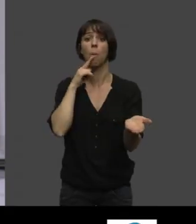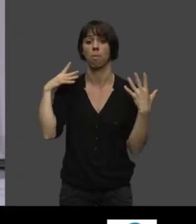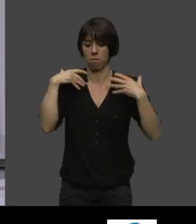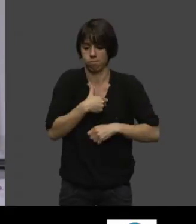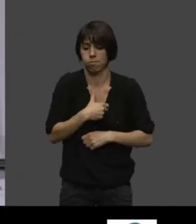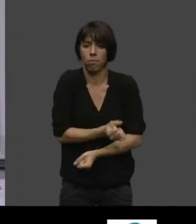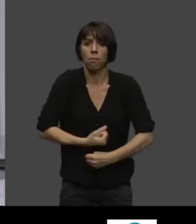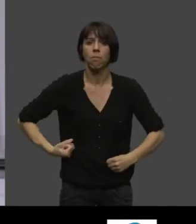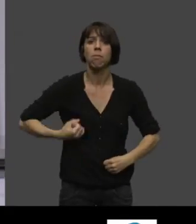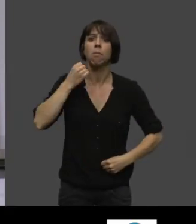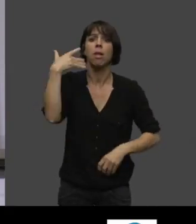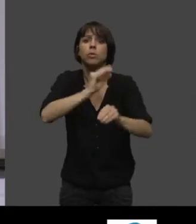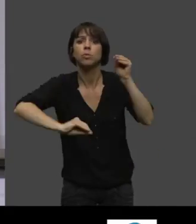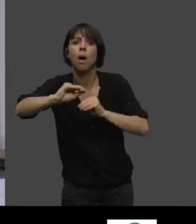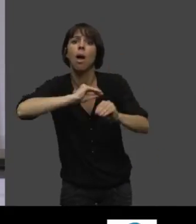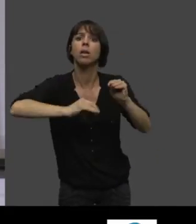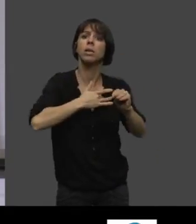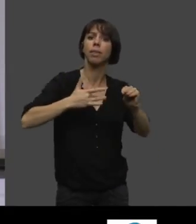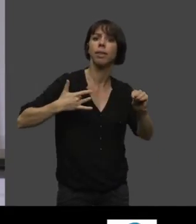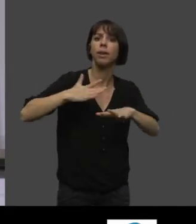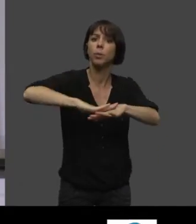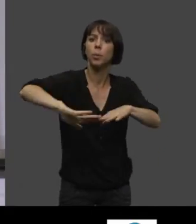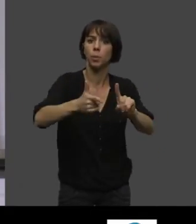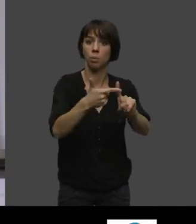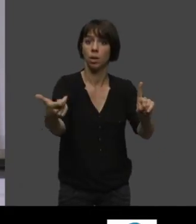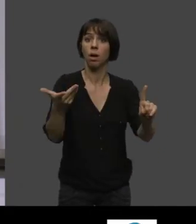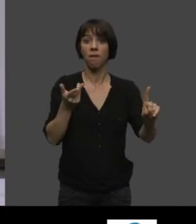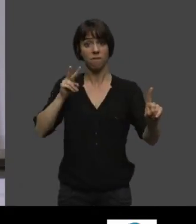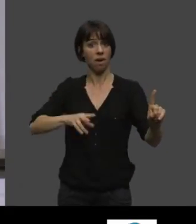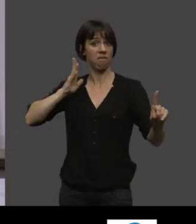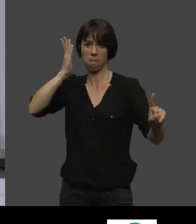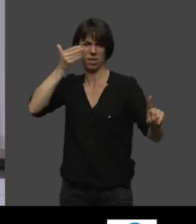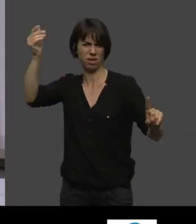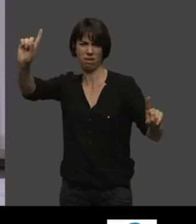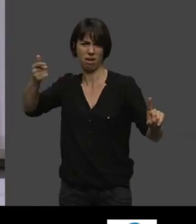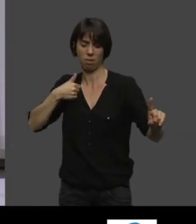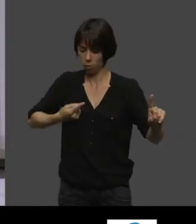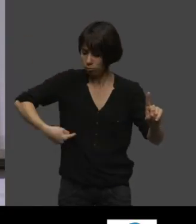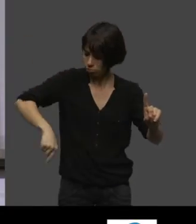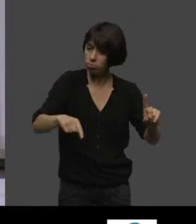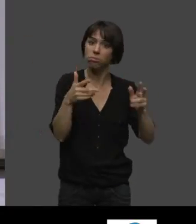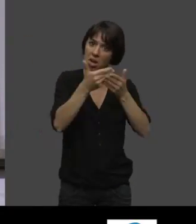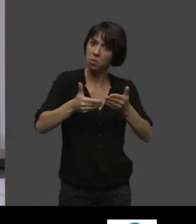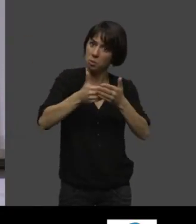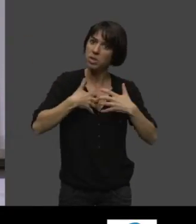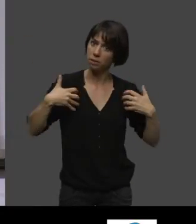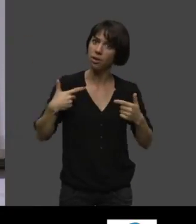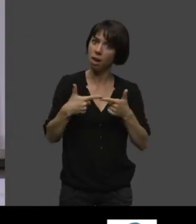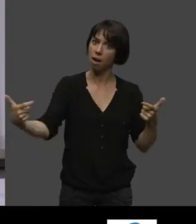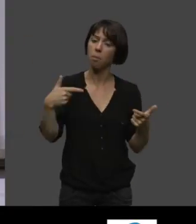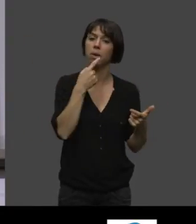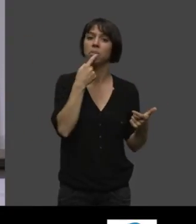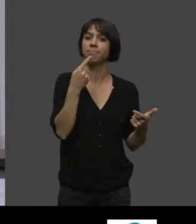route des études quand même cliniques qui devenaient intéressantes. Mais peut-être que… Où Mme Bachelot